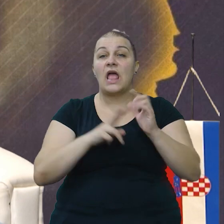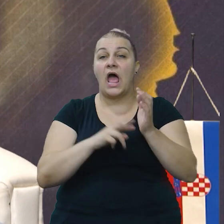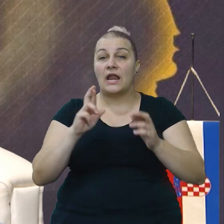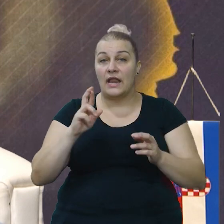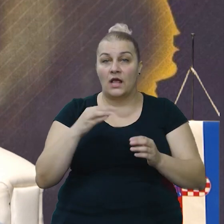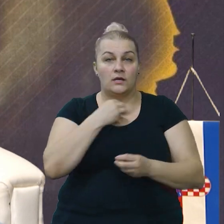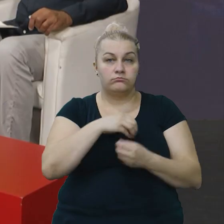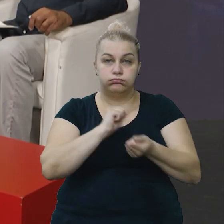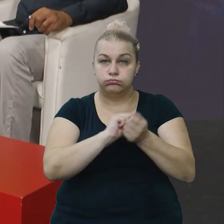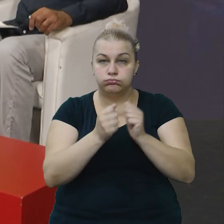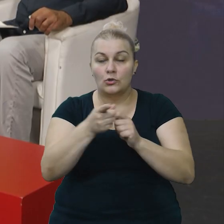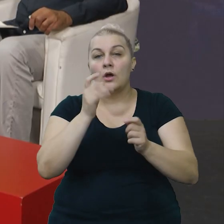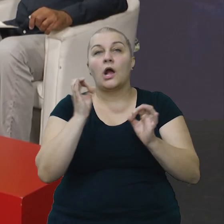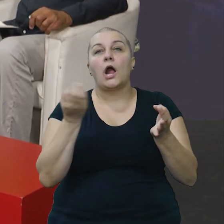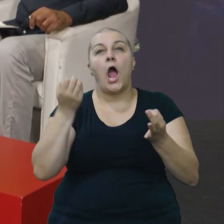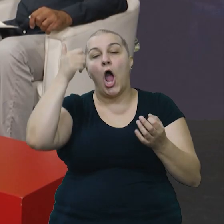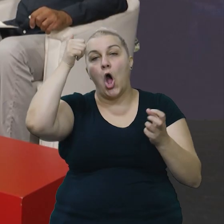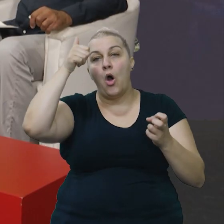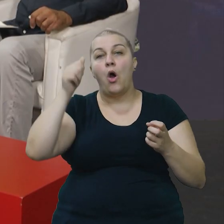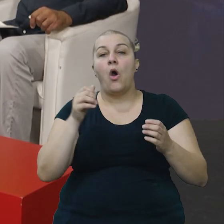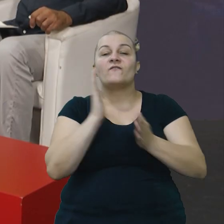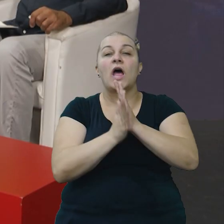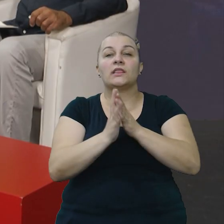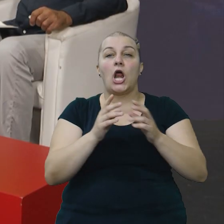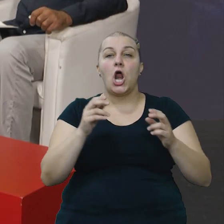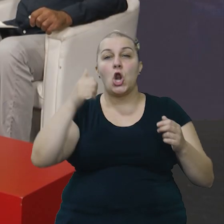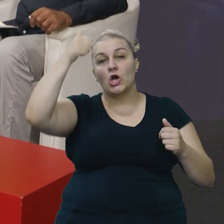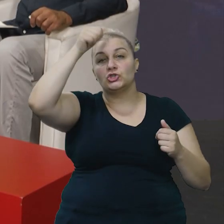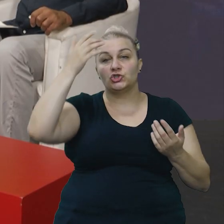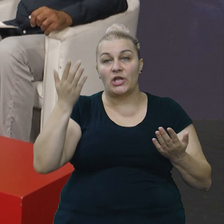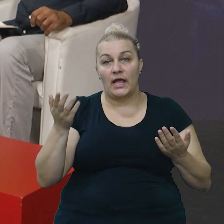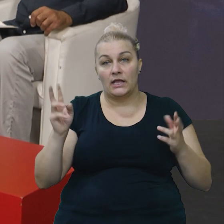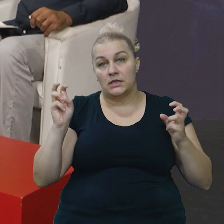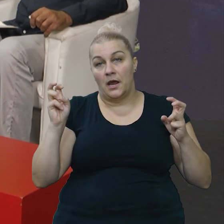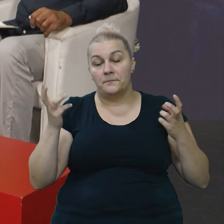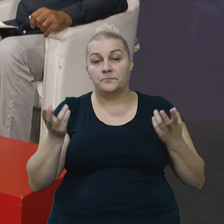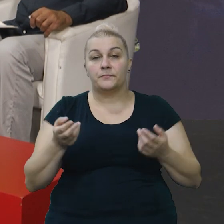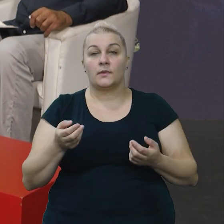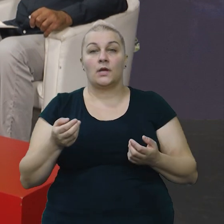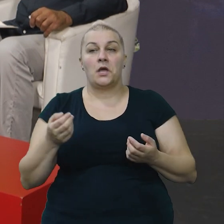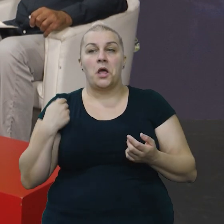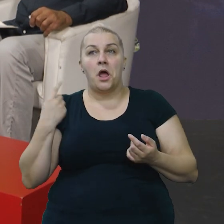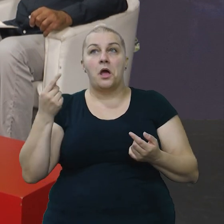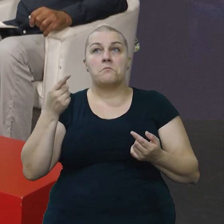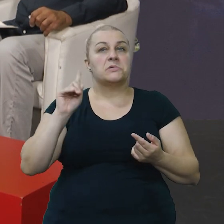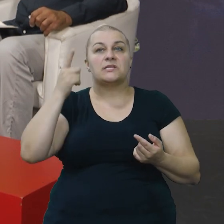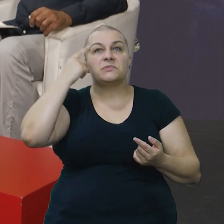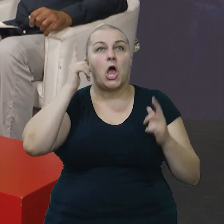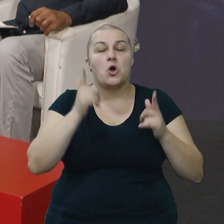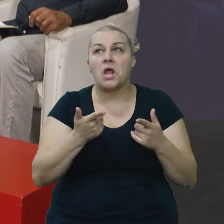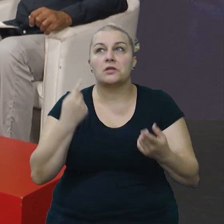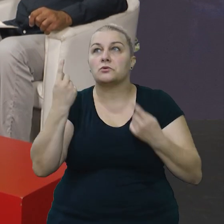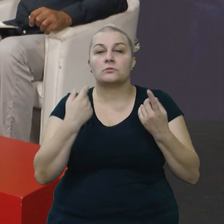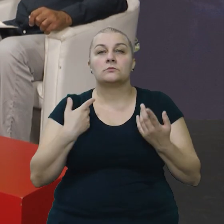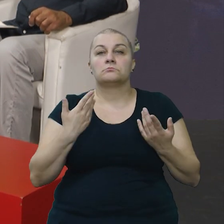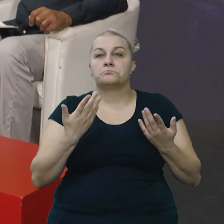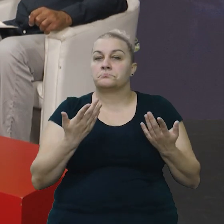Tada sam očetio šta je rat. Šta su ratna događanja, ne znajući baš za ništa. A znam